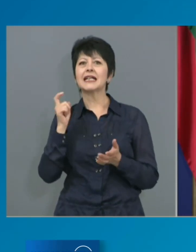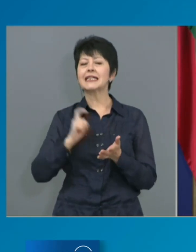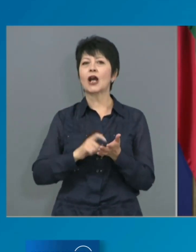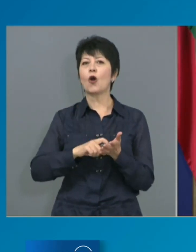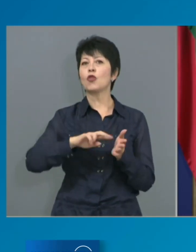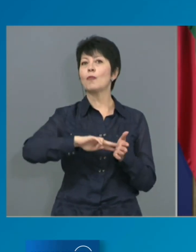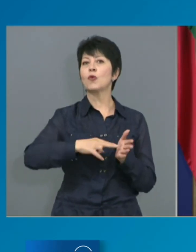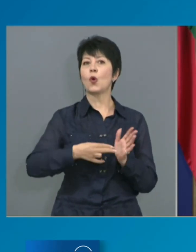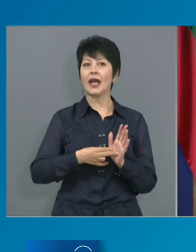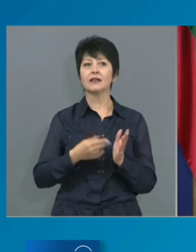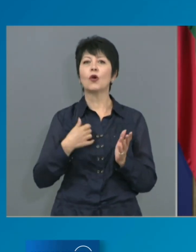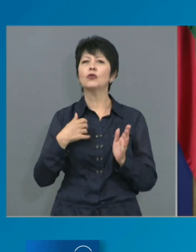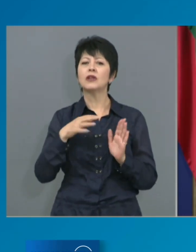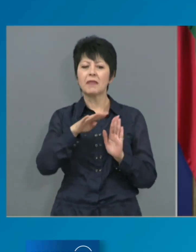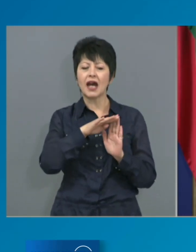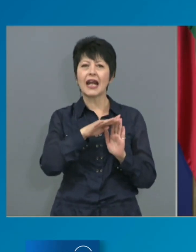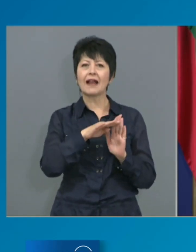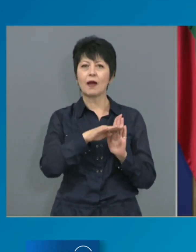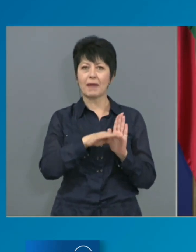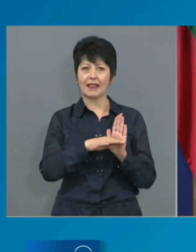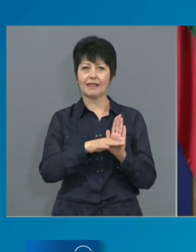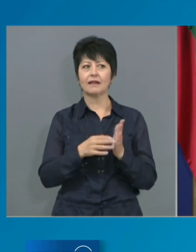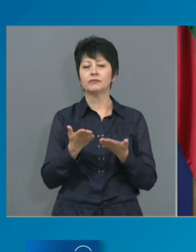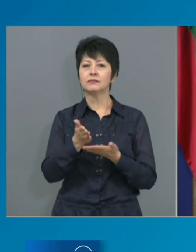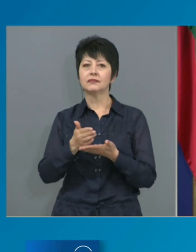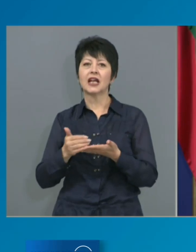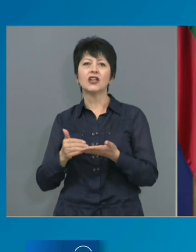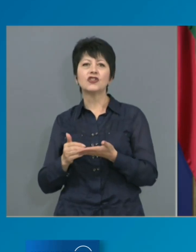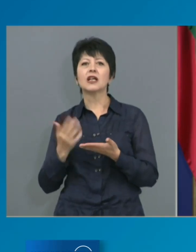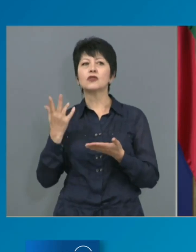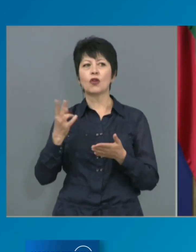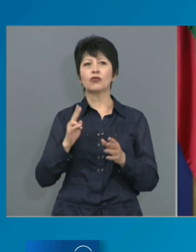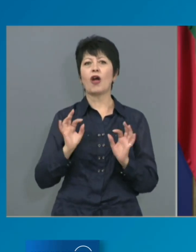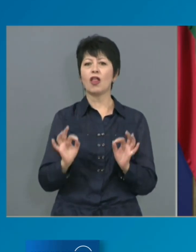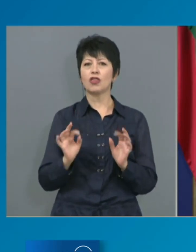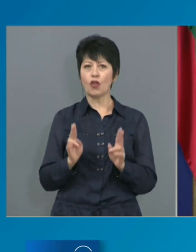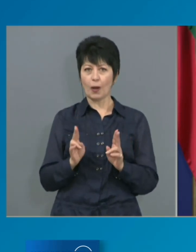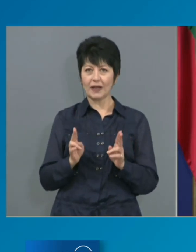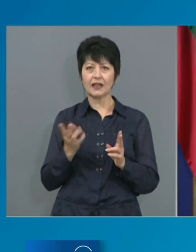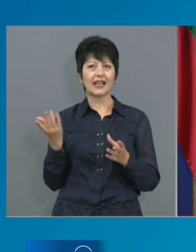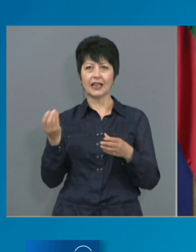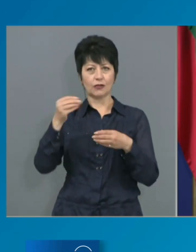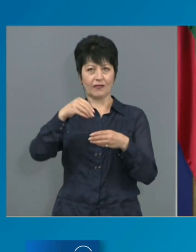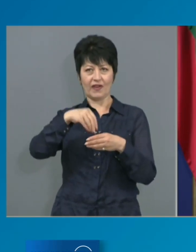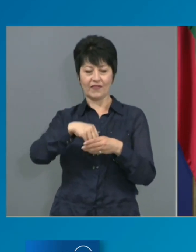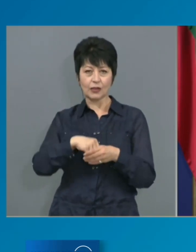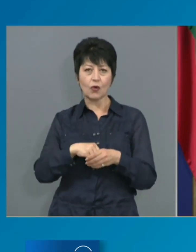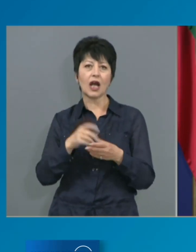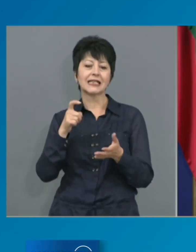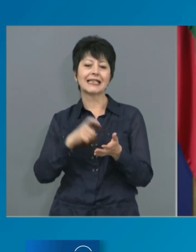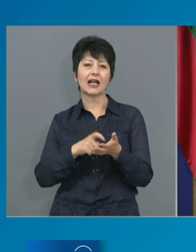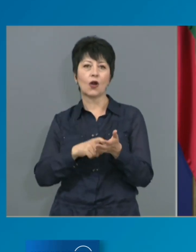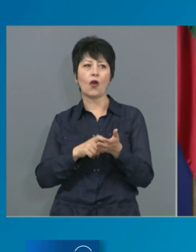част от нормите, които бяха въведени с закона за